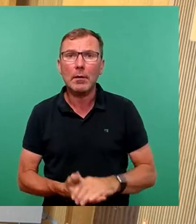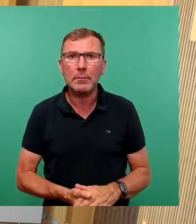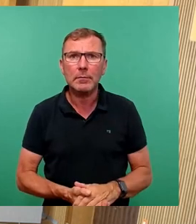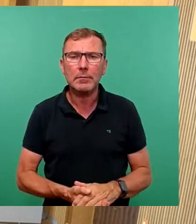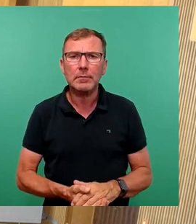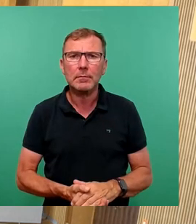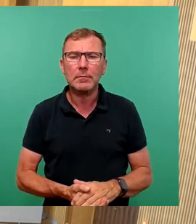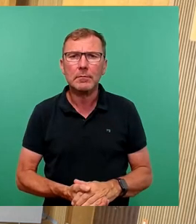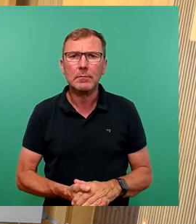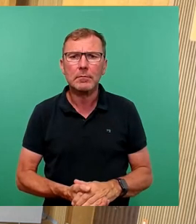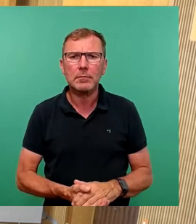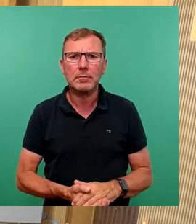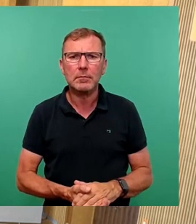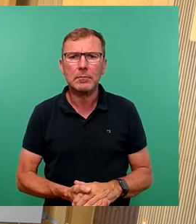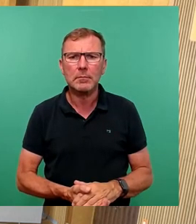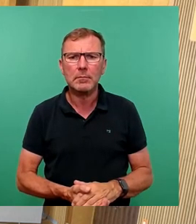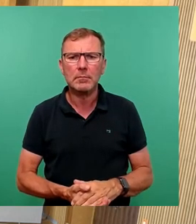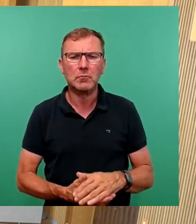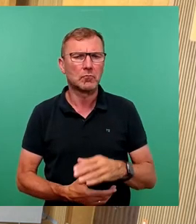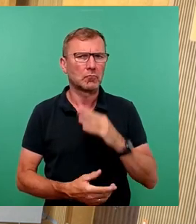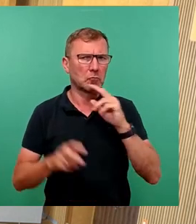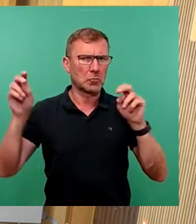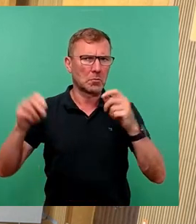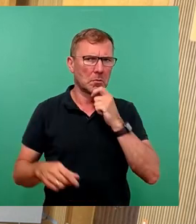than every year, könnte man sagen.